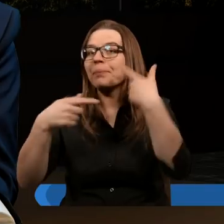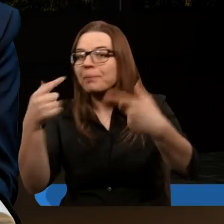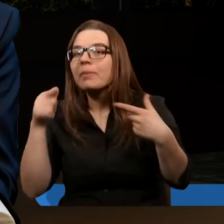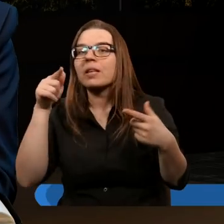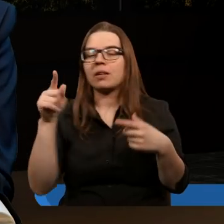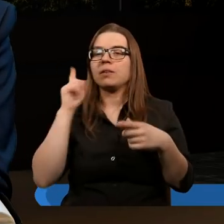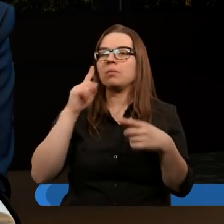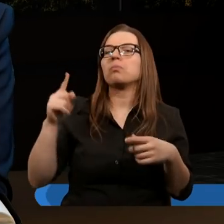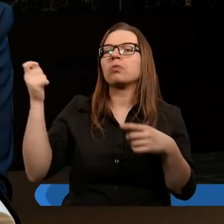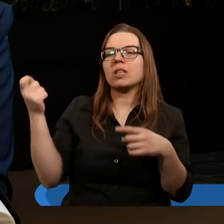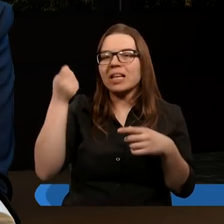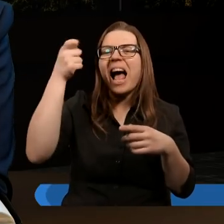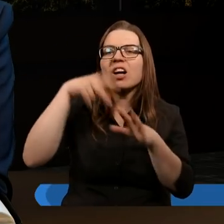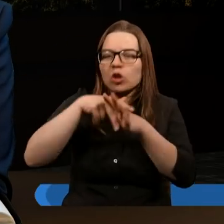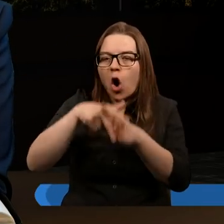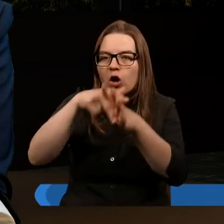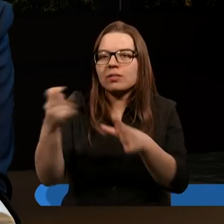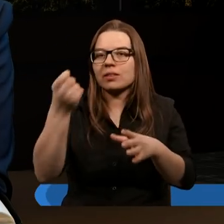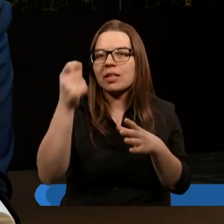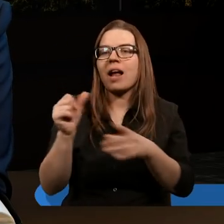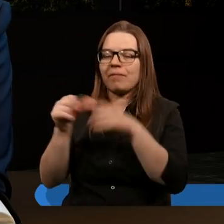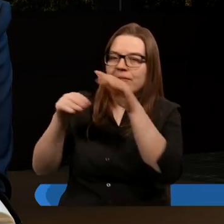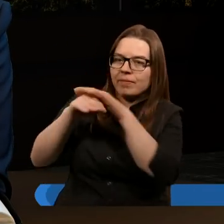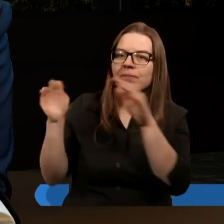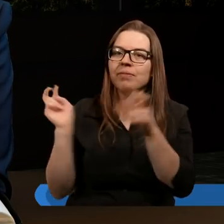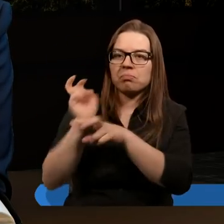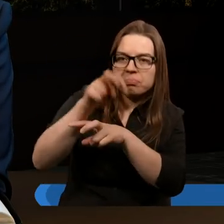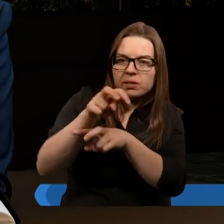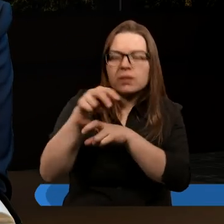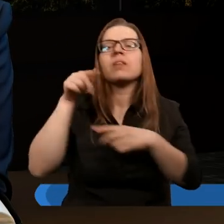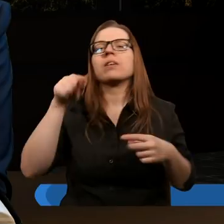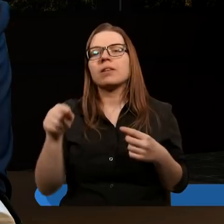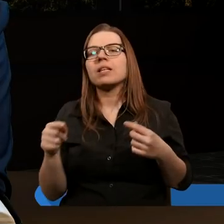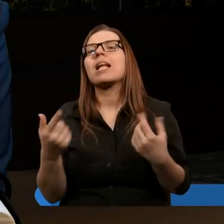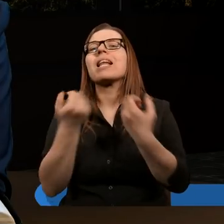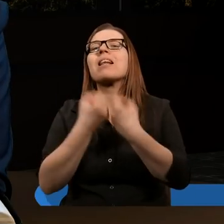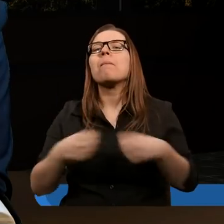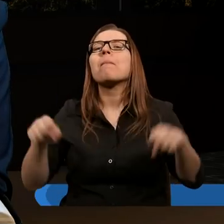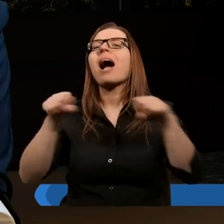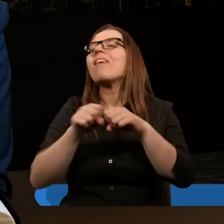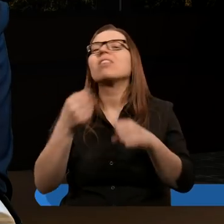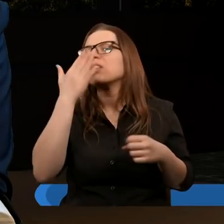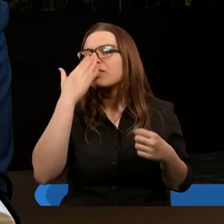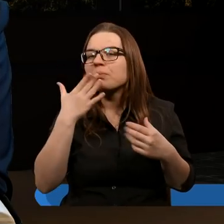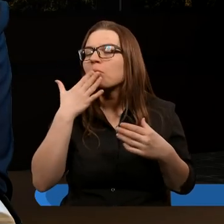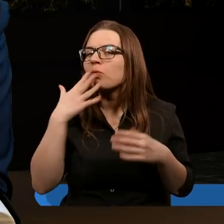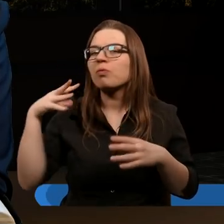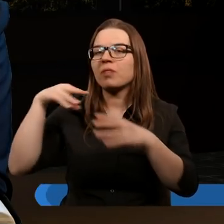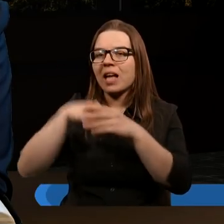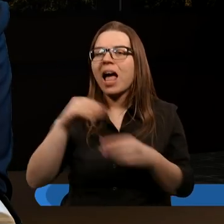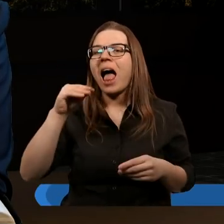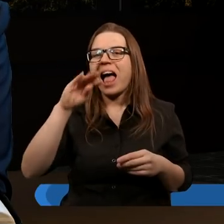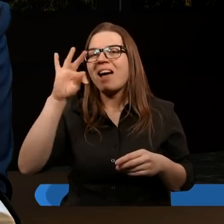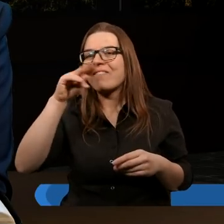ten jeździec. I coś się zaczyna dziać. Tutaj może, gdy mówimy o tej sprawiedliwości, mówimy o zborze w